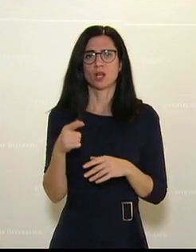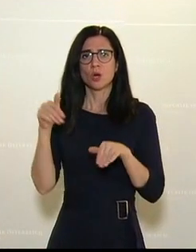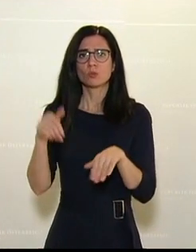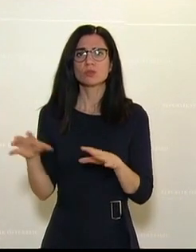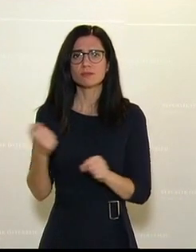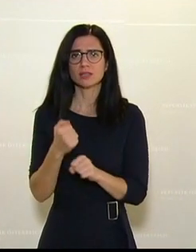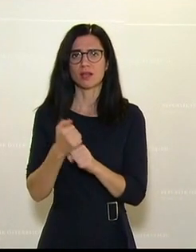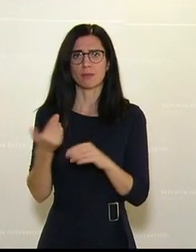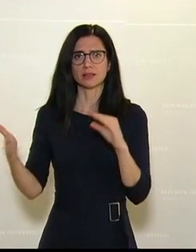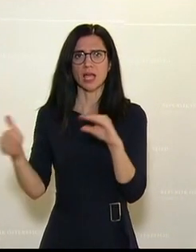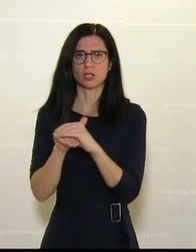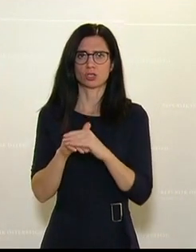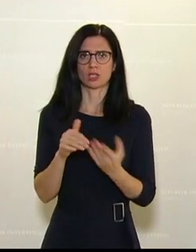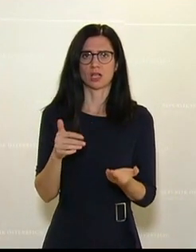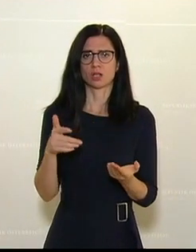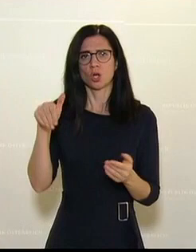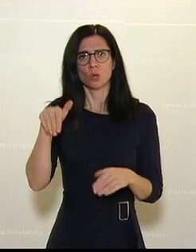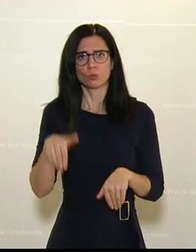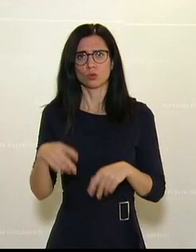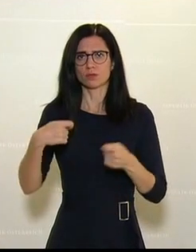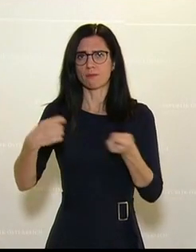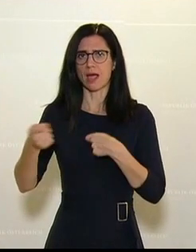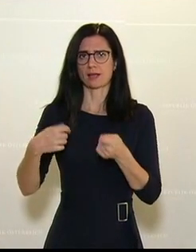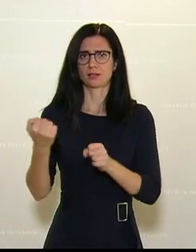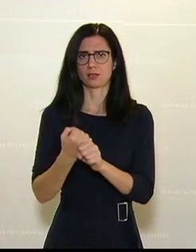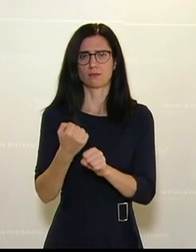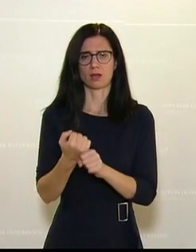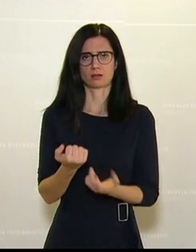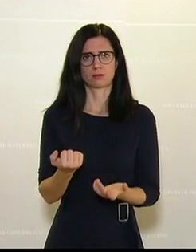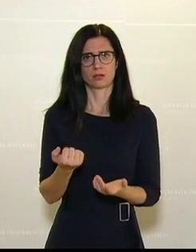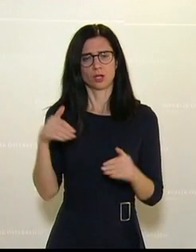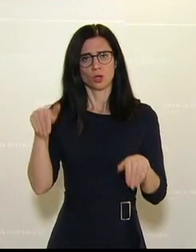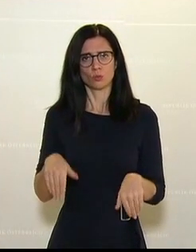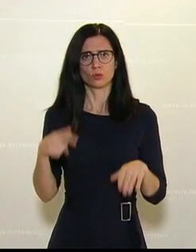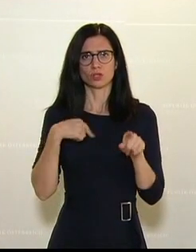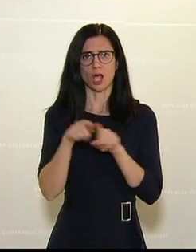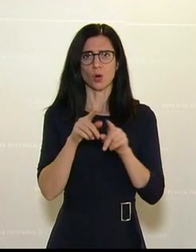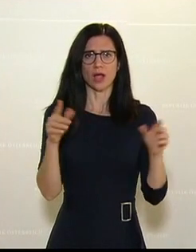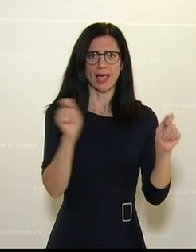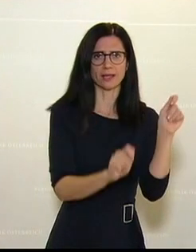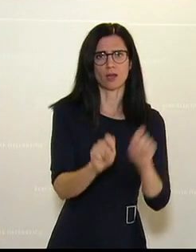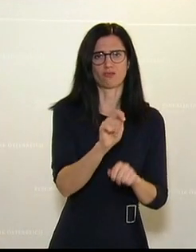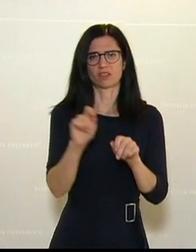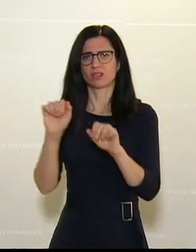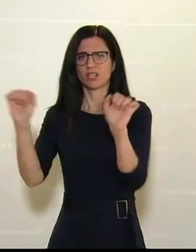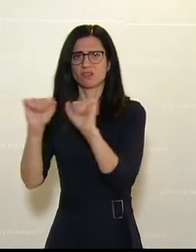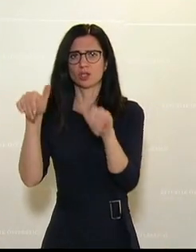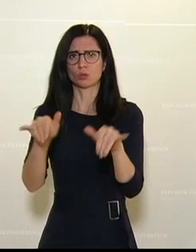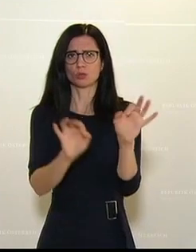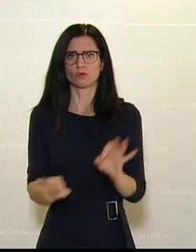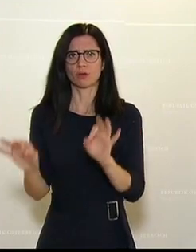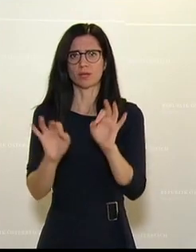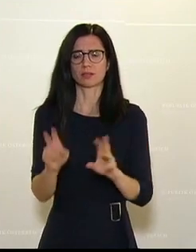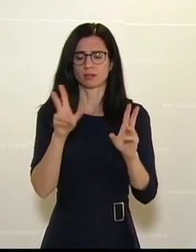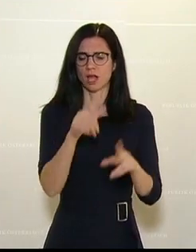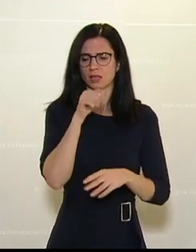einstellen. Man muss Marketing machen. Man muss sich mit Waren eindecken. Man muss den Winter vorbereiten. Das kann man